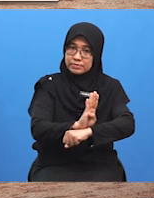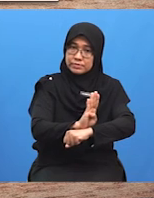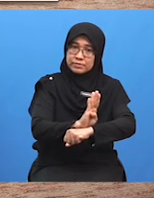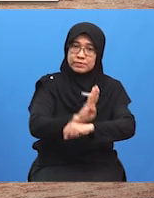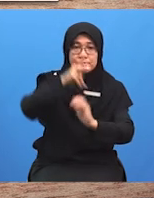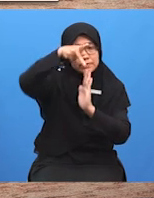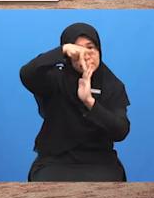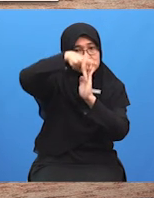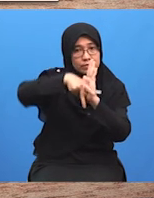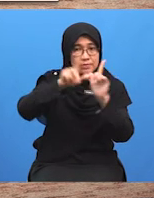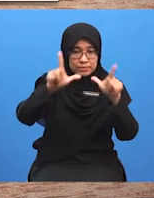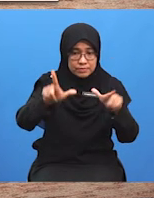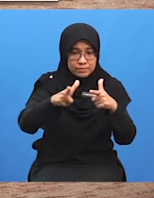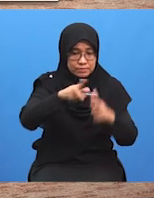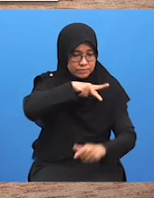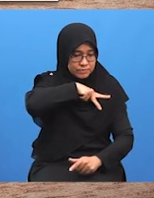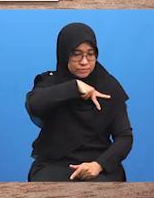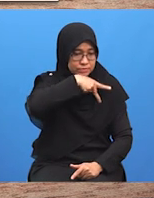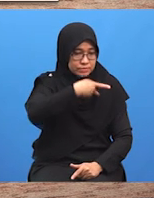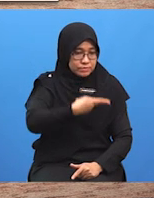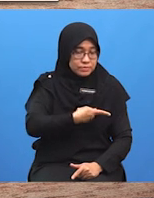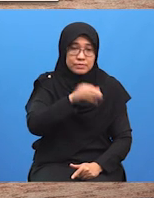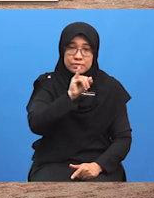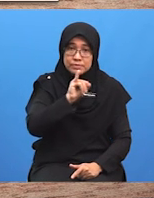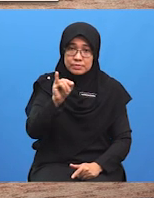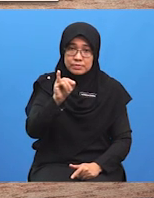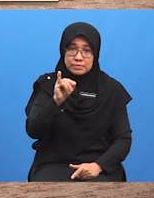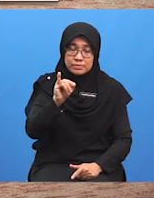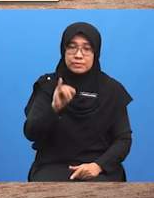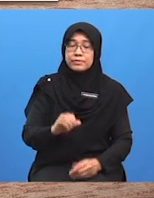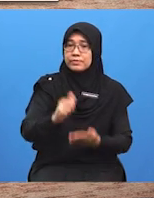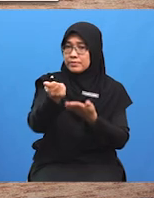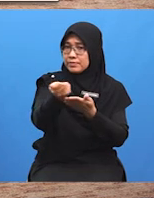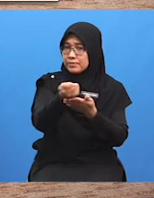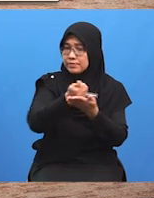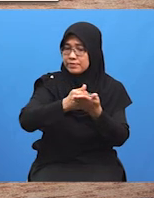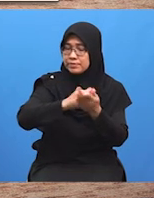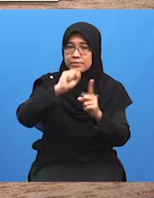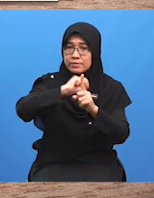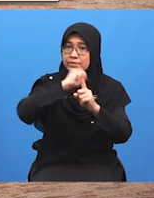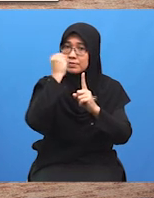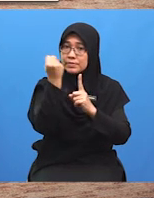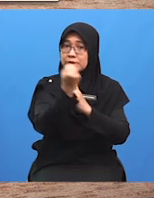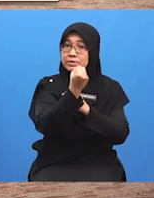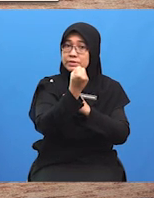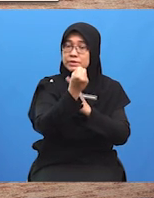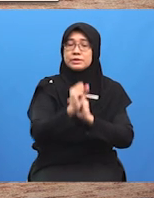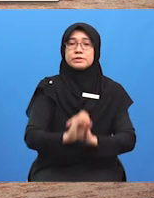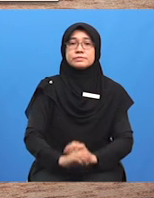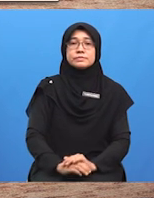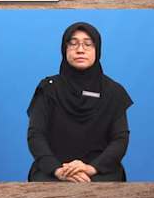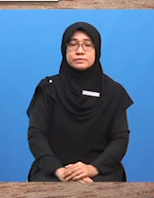budaya Keenam, pelaku atau personaliti Dan yang ketujuh, aspek sosial